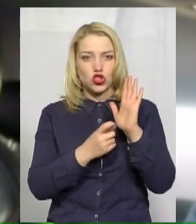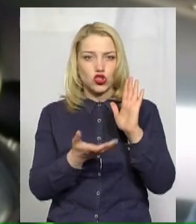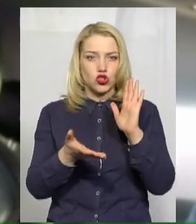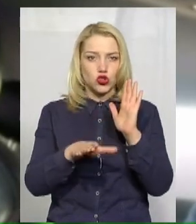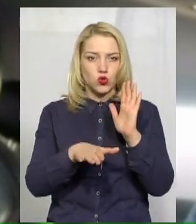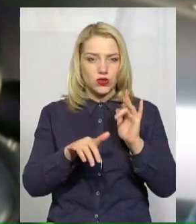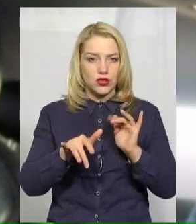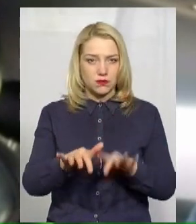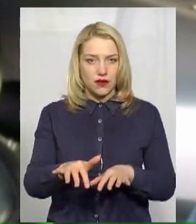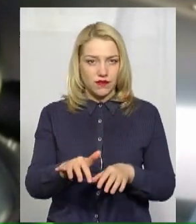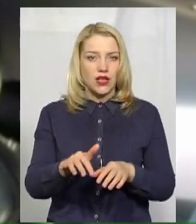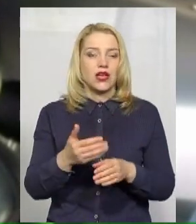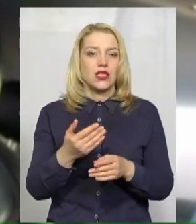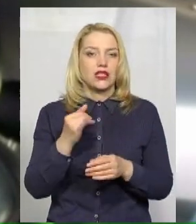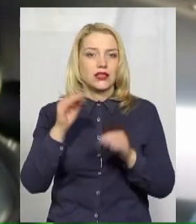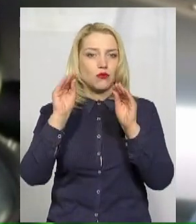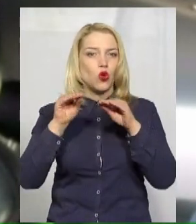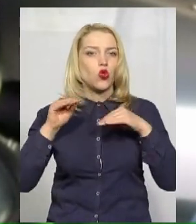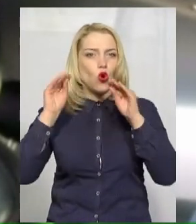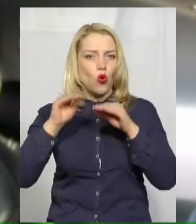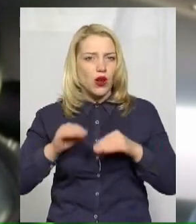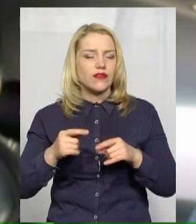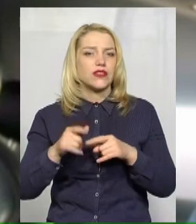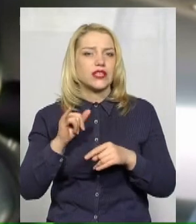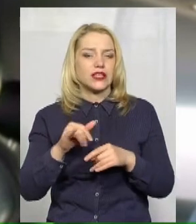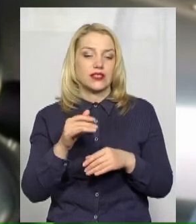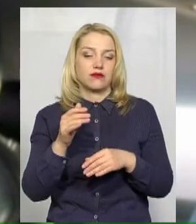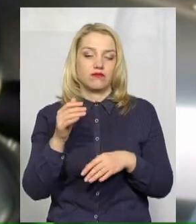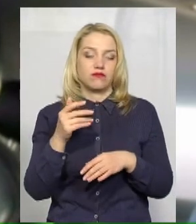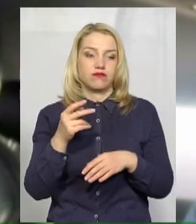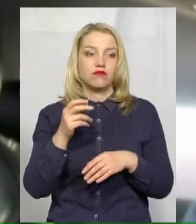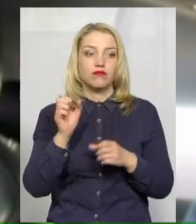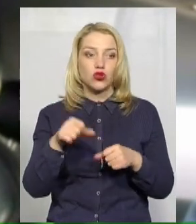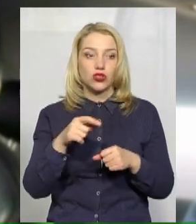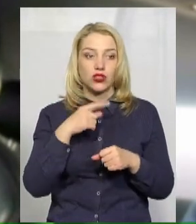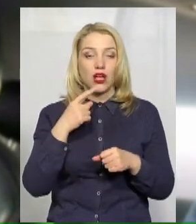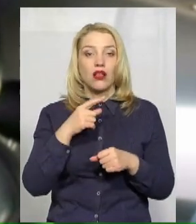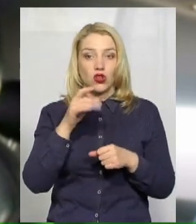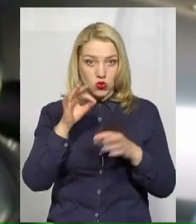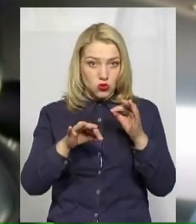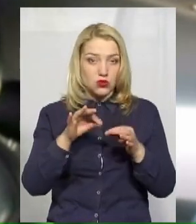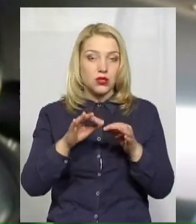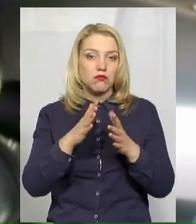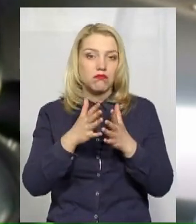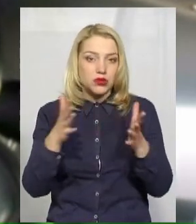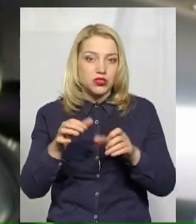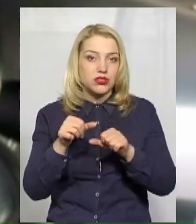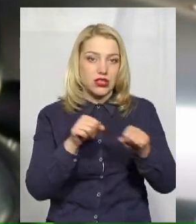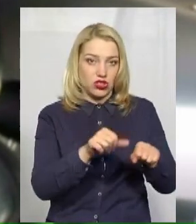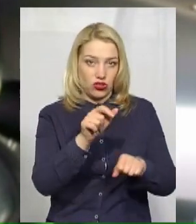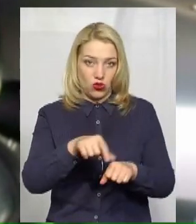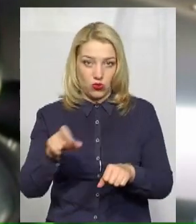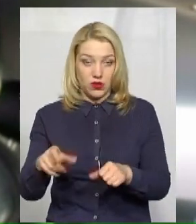констатувати, що 90% справ суддів у цих справах стоїть на користь громадян. Є така об'єктивна